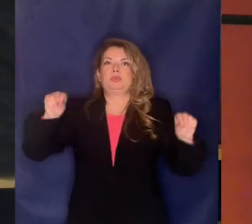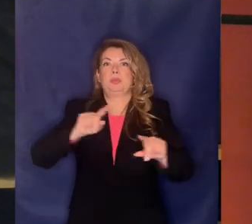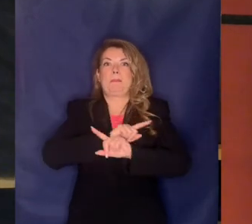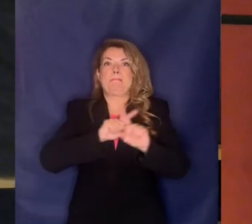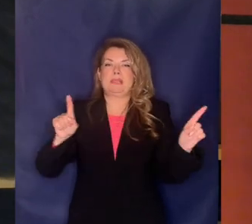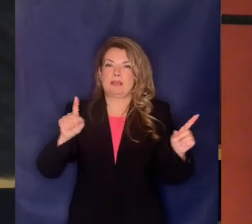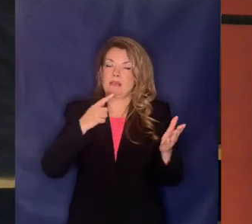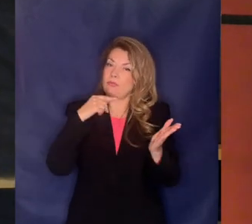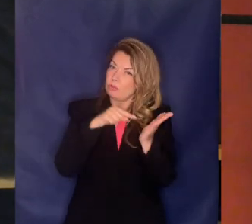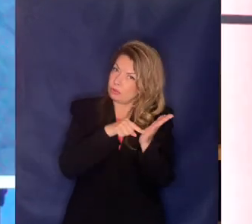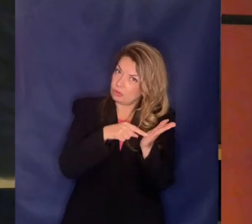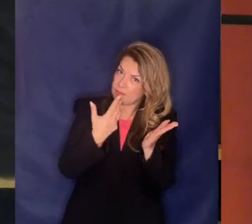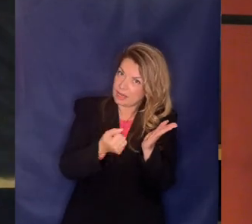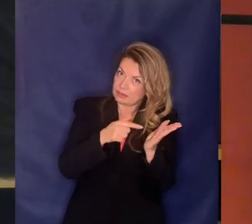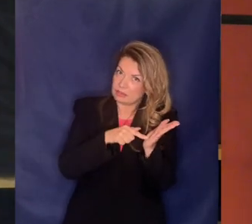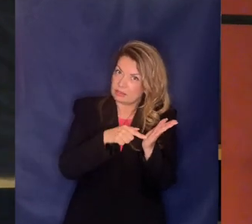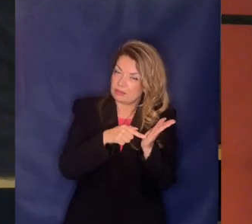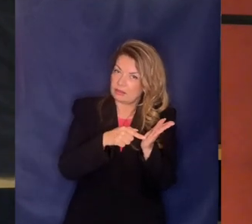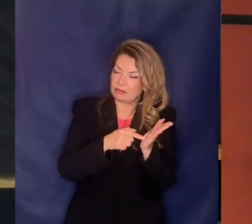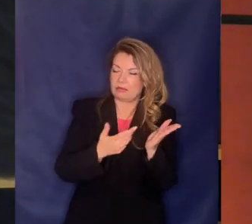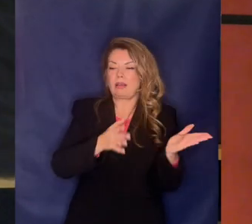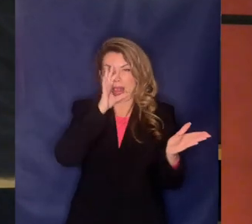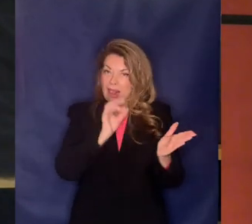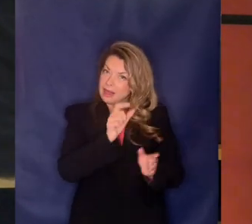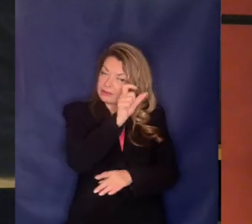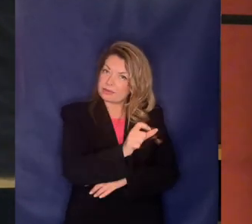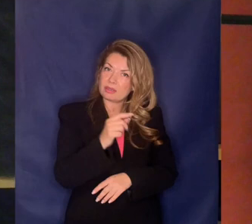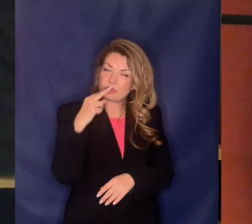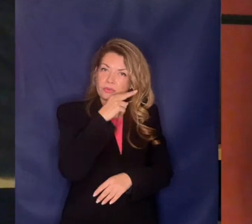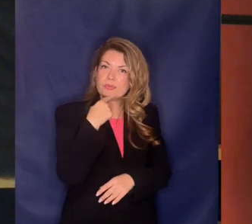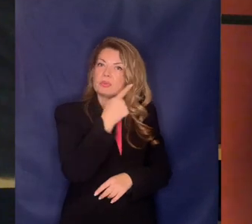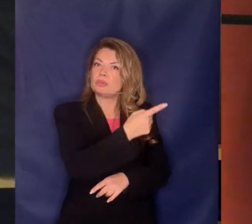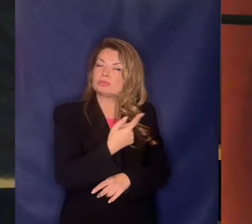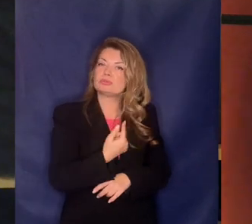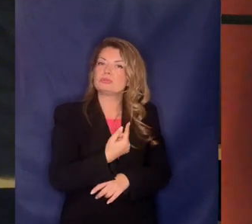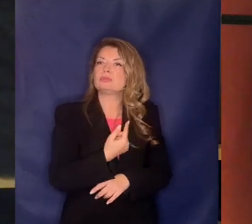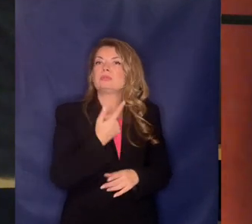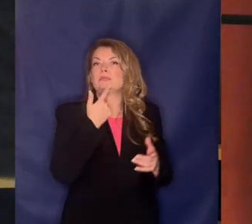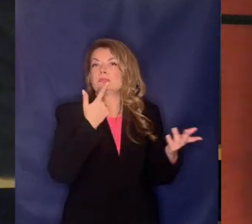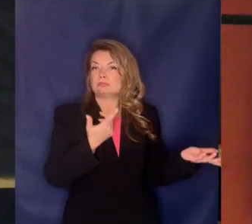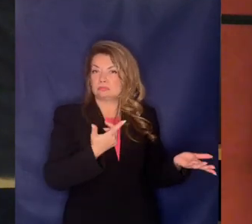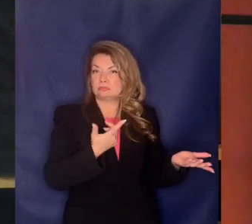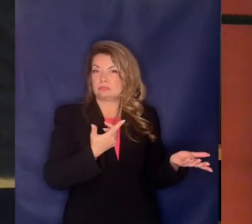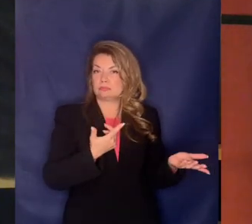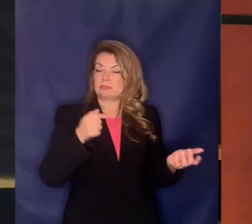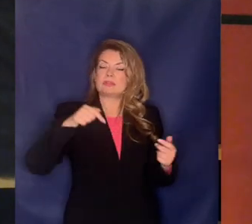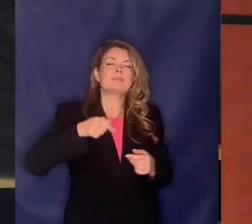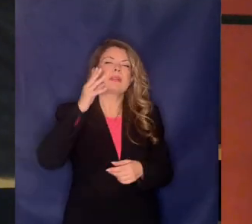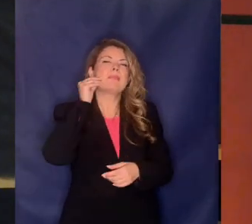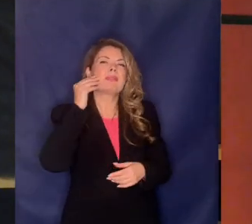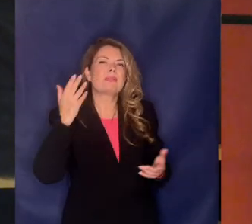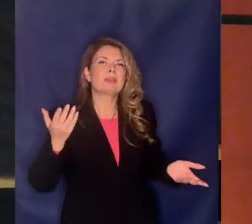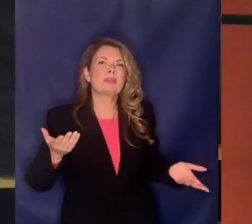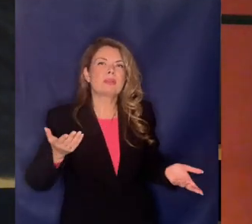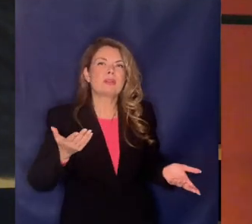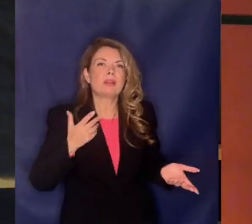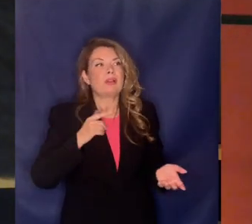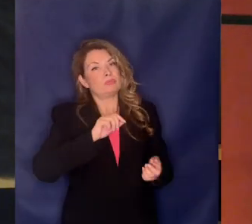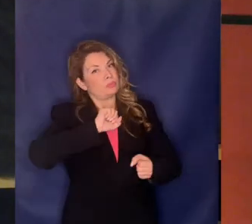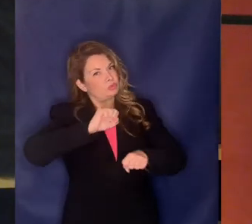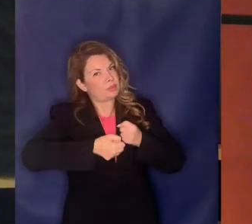αλήθεια το τελευταίο χρονικό διάστημα ο κ. Μητσοτάκης δεν θα επιχειρούσε όπως ακούσαμε σήμερα να